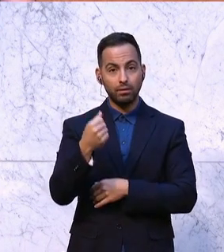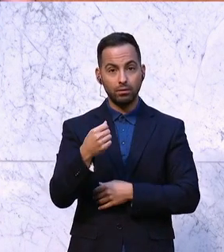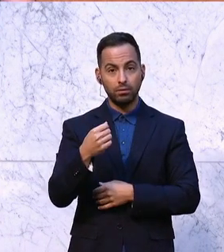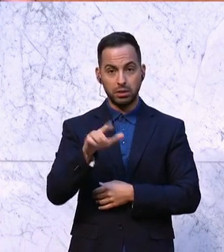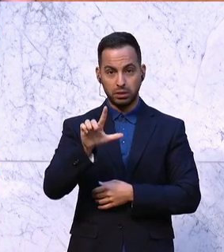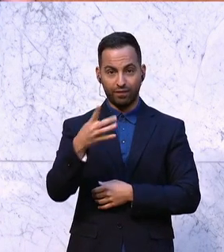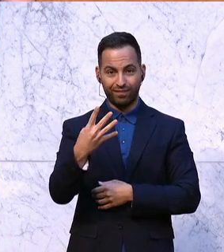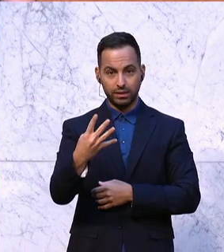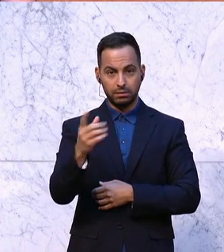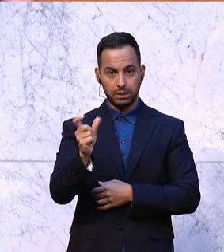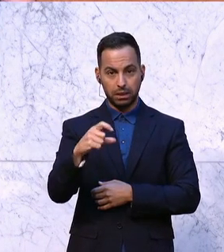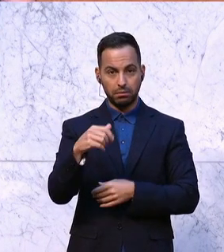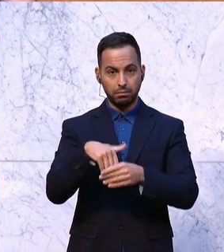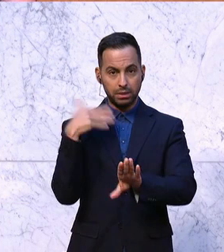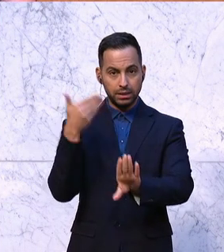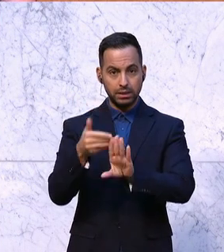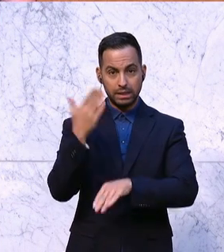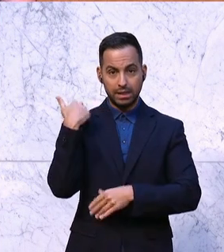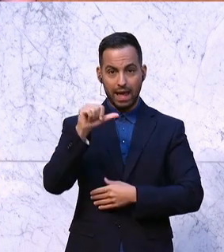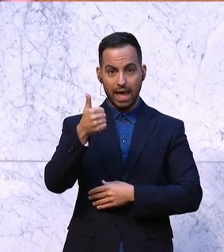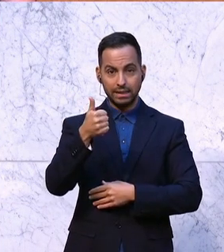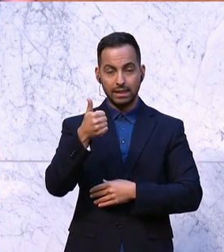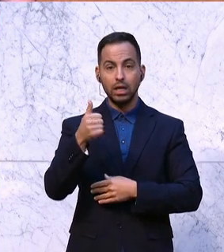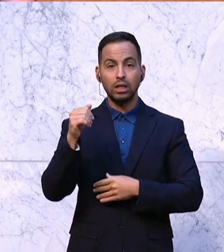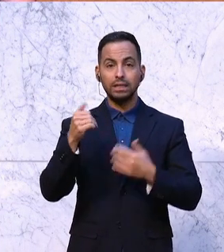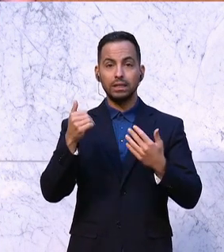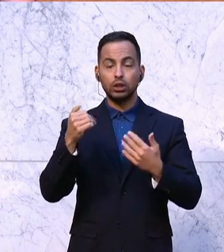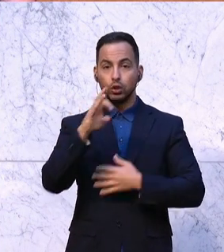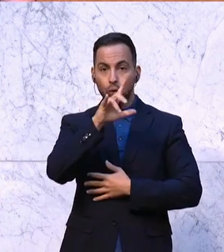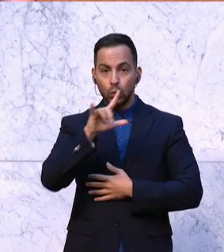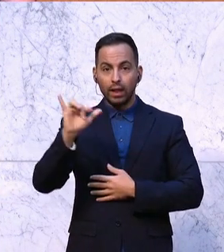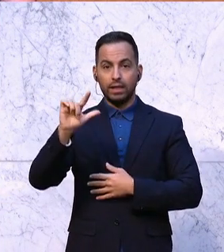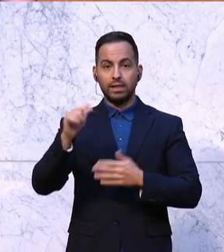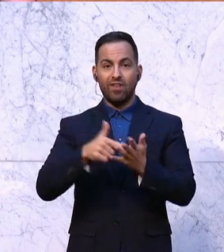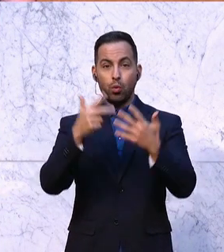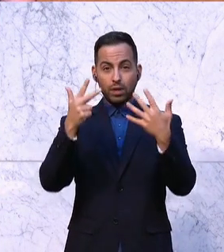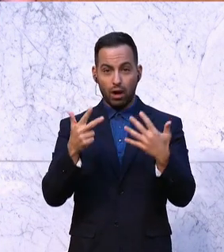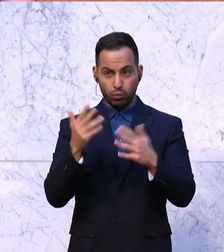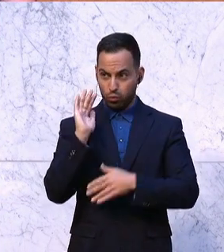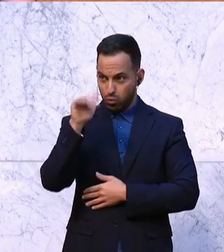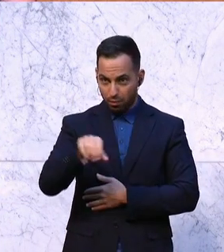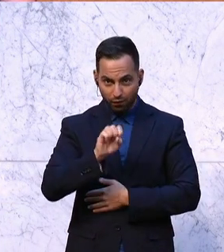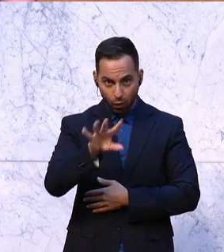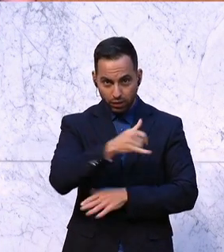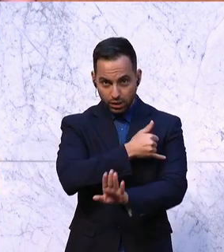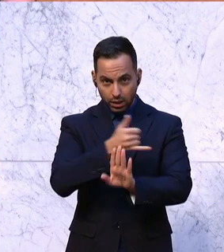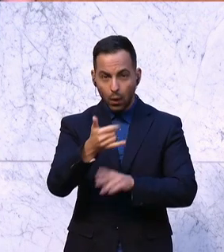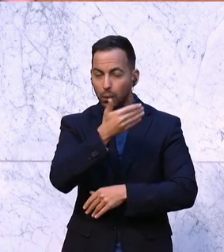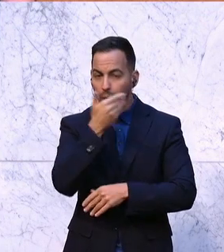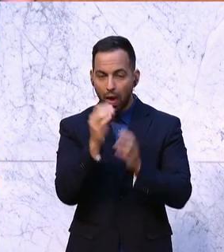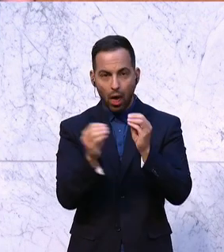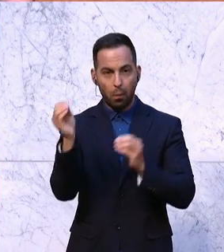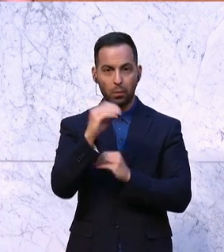42 Cent wurde seit 01.07.2008, also seit mehr als 15 Jahren, nie erhöht.